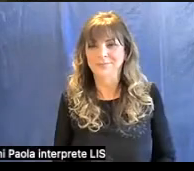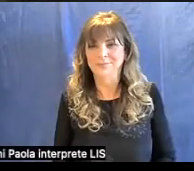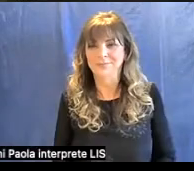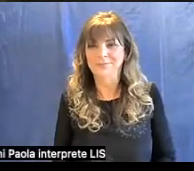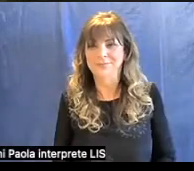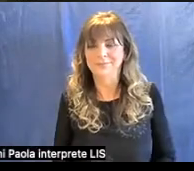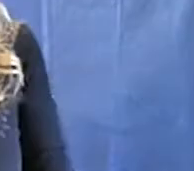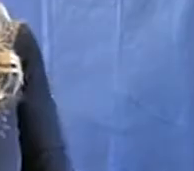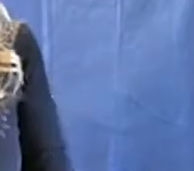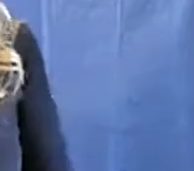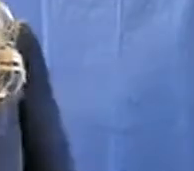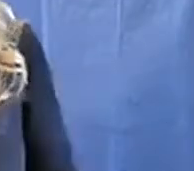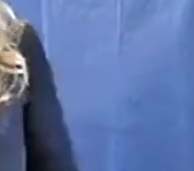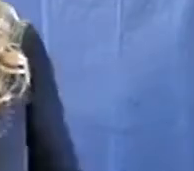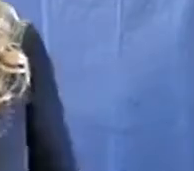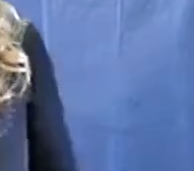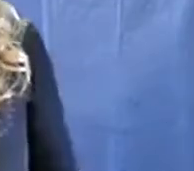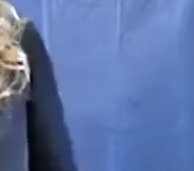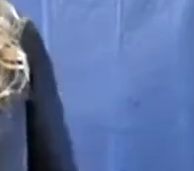Grazie, Vanni.